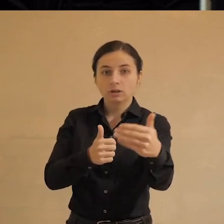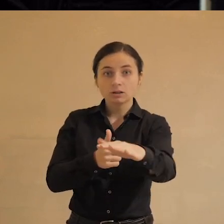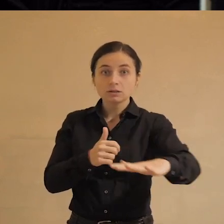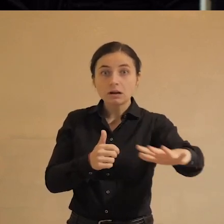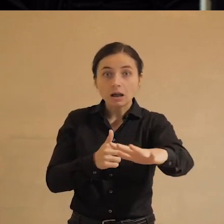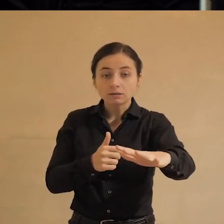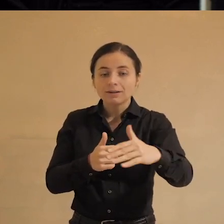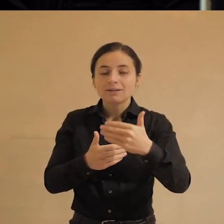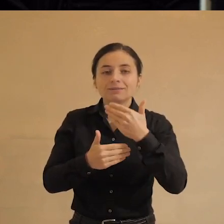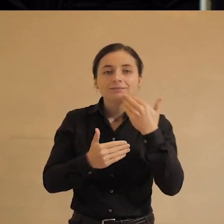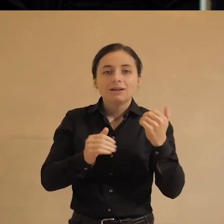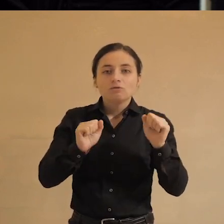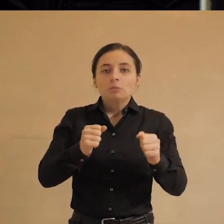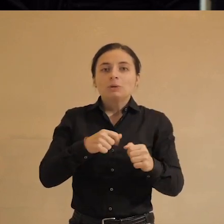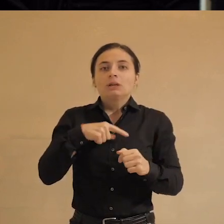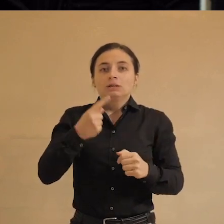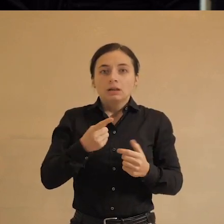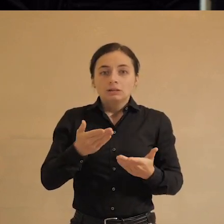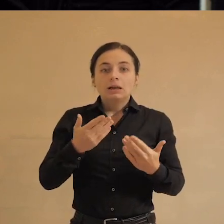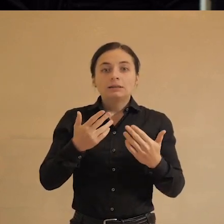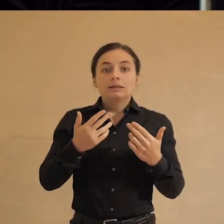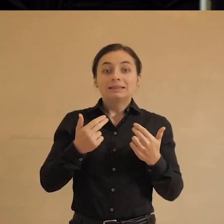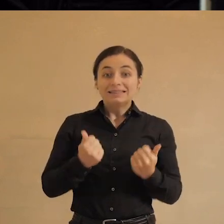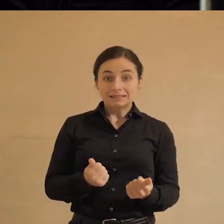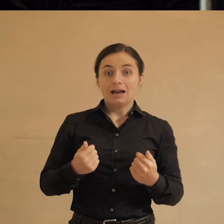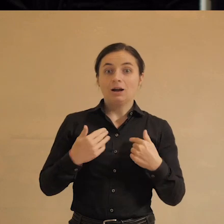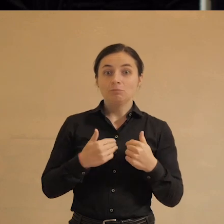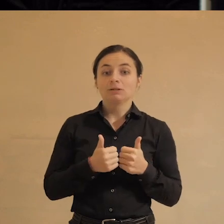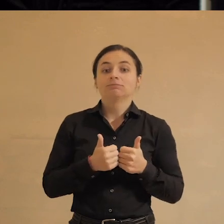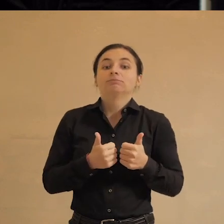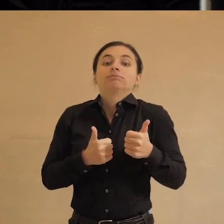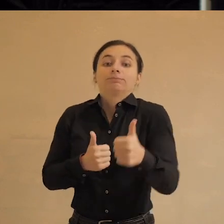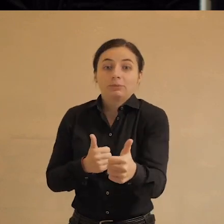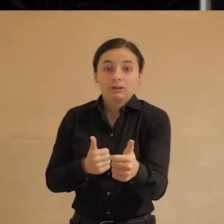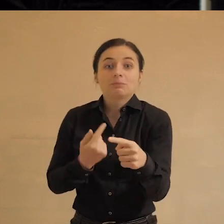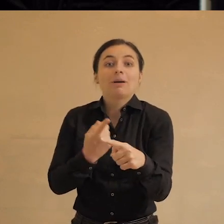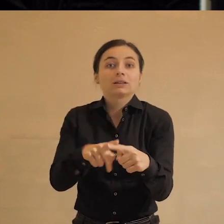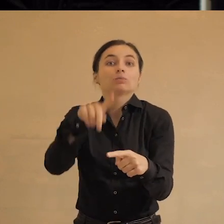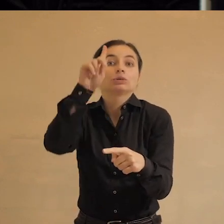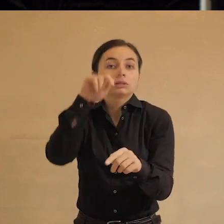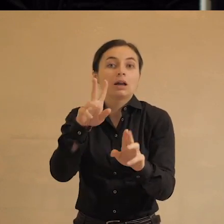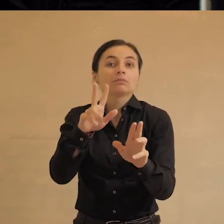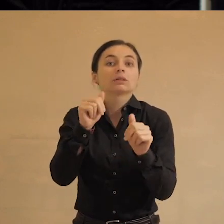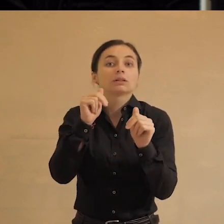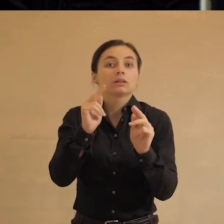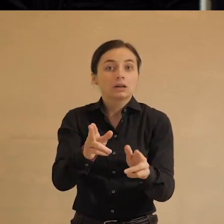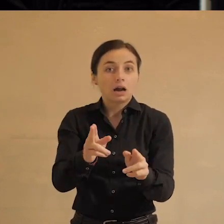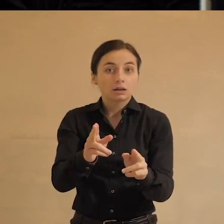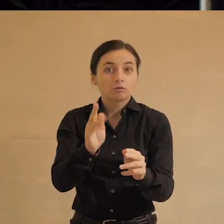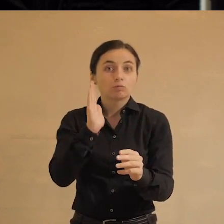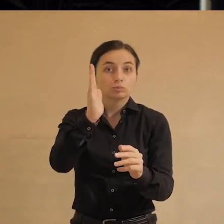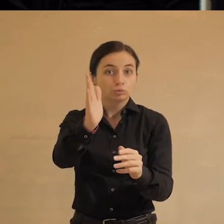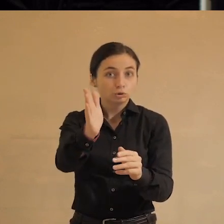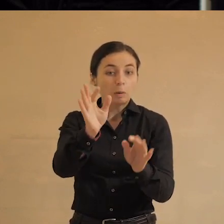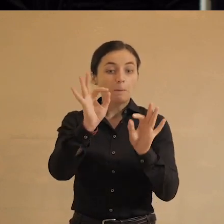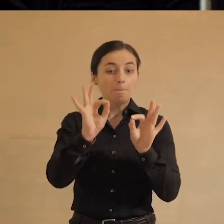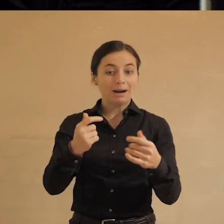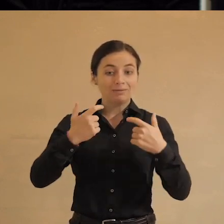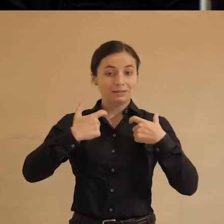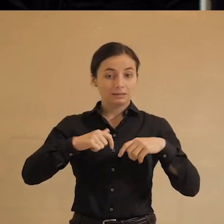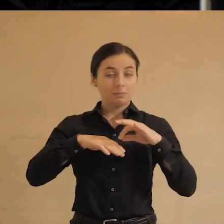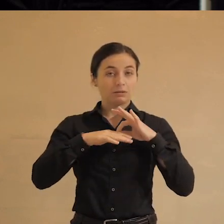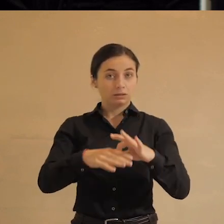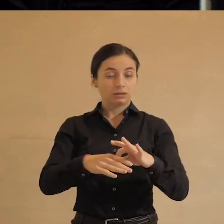возможности сказать, да, мы ушли дальше, чем вы, поэтому мы знаем, как надо в этом новом будущем правильно себя